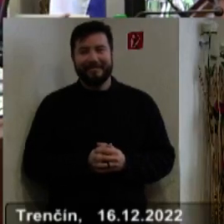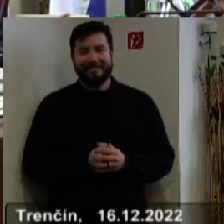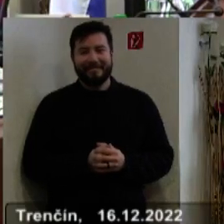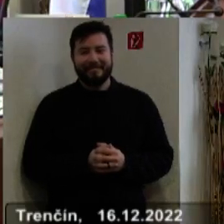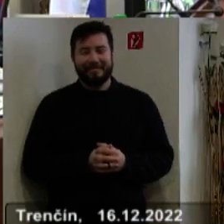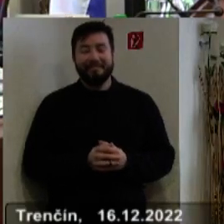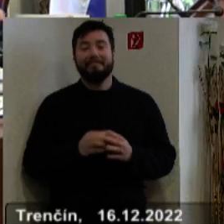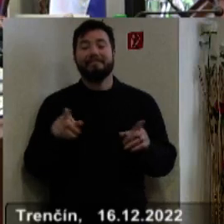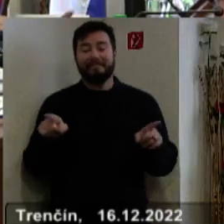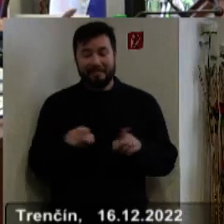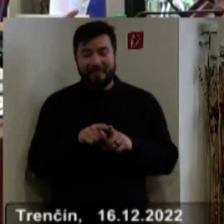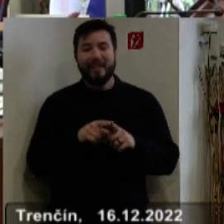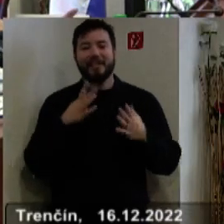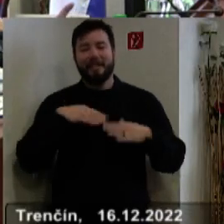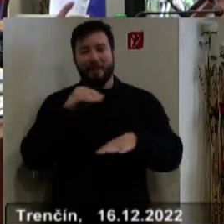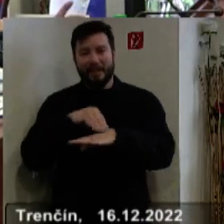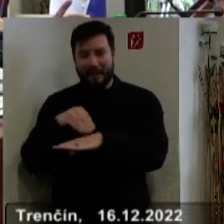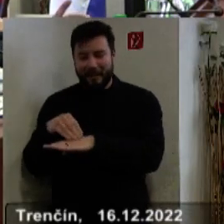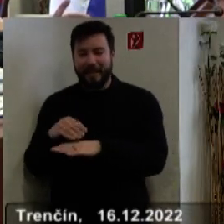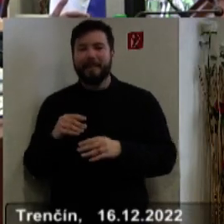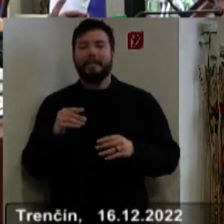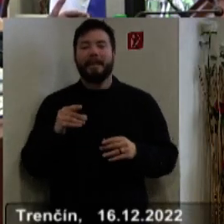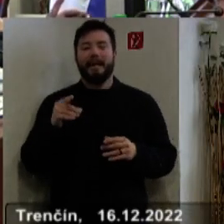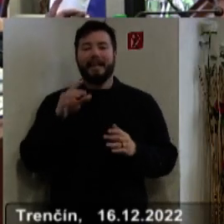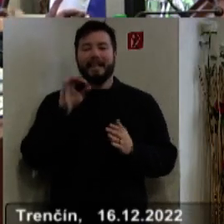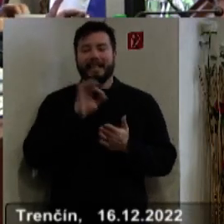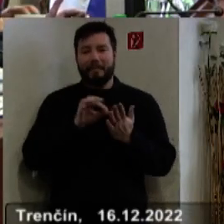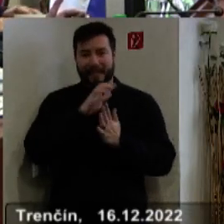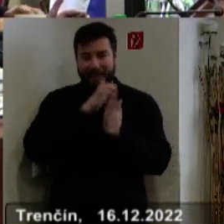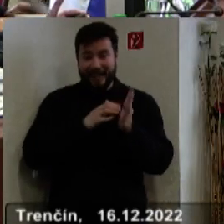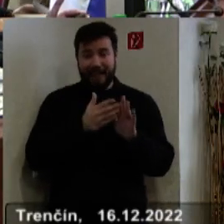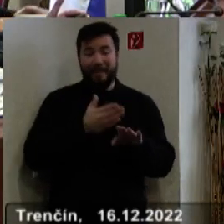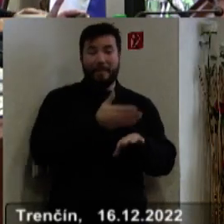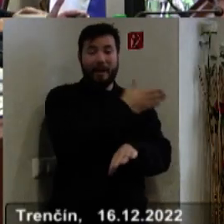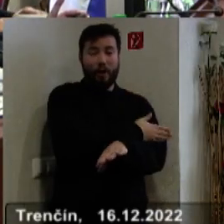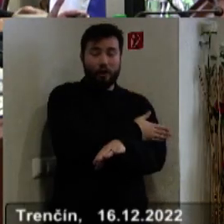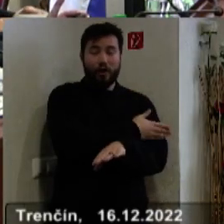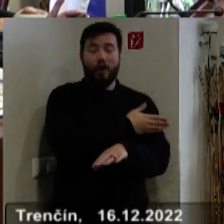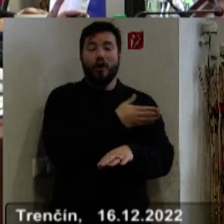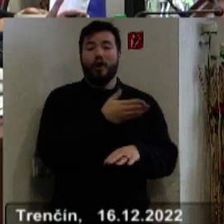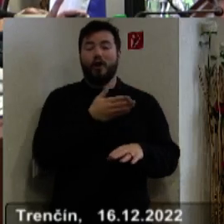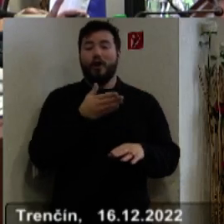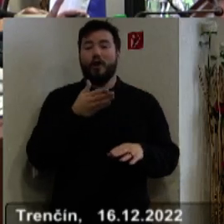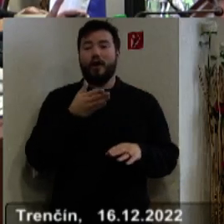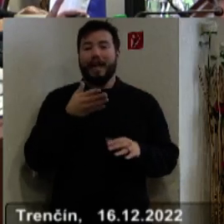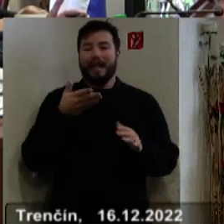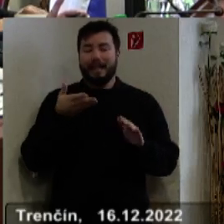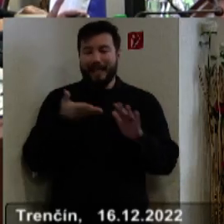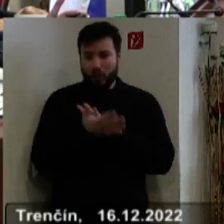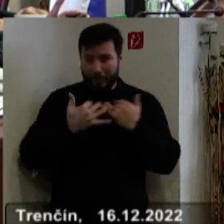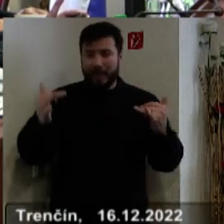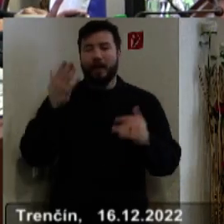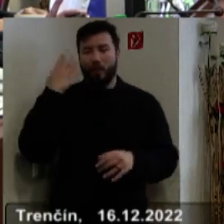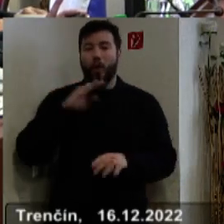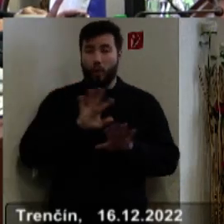Chcem vás tiež oznámiť, že zápisnica z predloženého ustanovujúceho zasadnutia zo dňa 21. novembra bola overená a bude zverejnená na